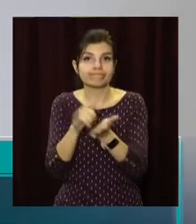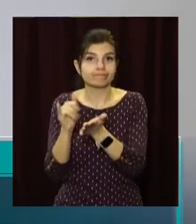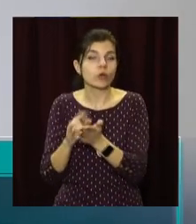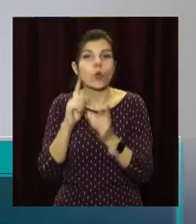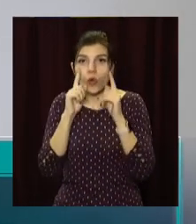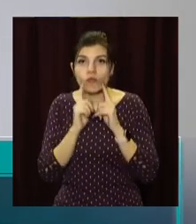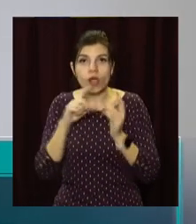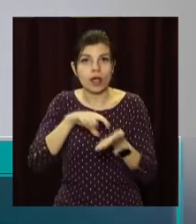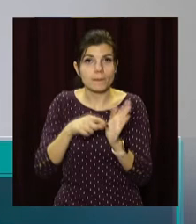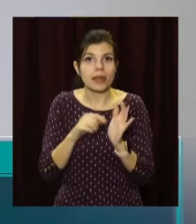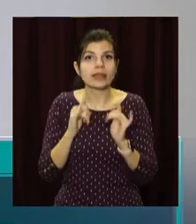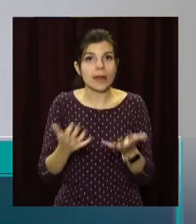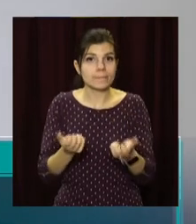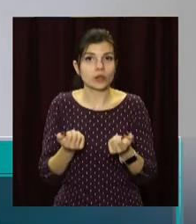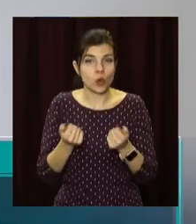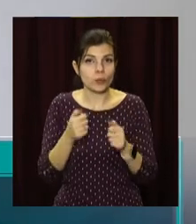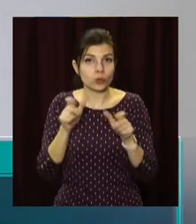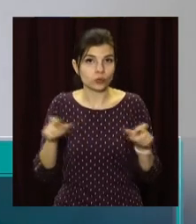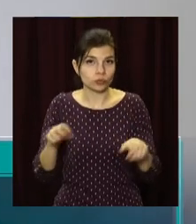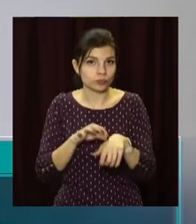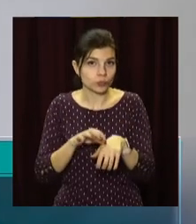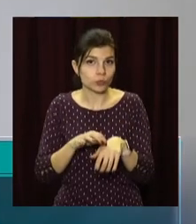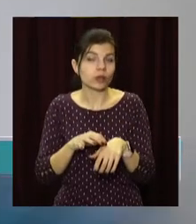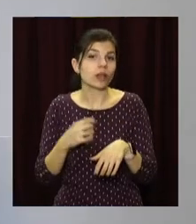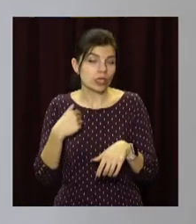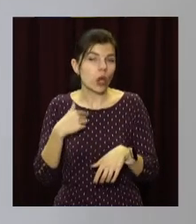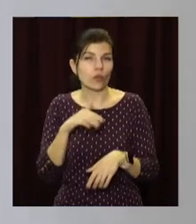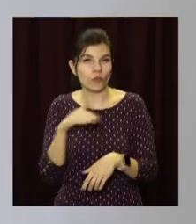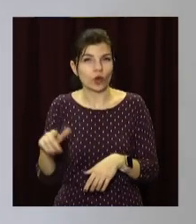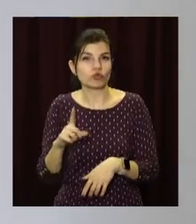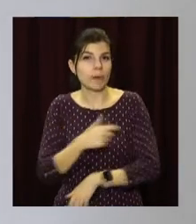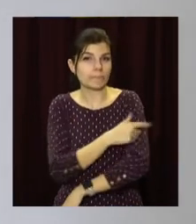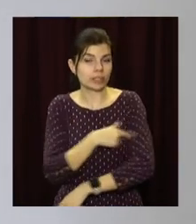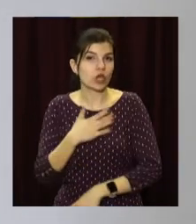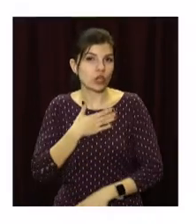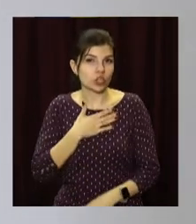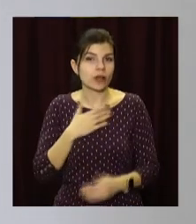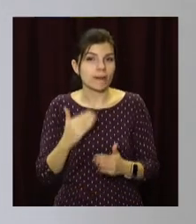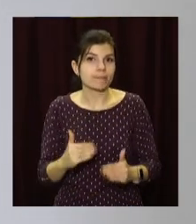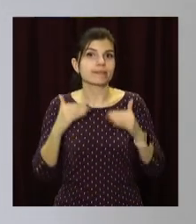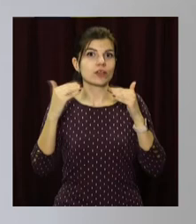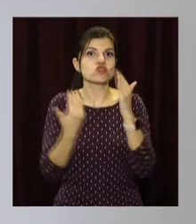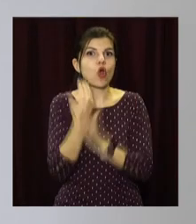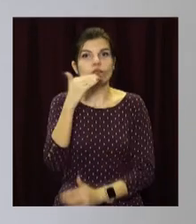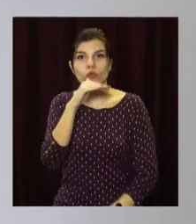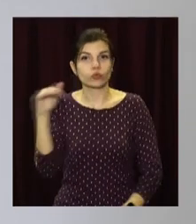чергового лікаря, воно буде мати всю необхідну діагностичну базу. Крім